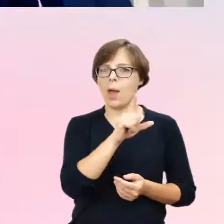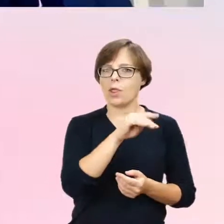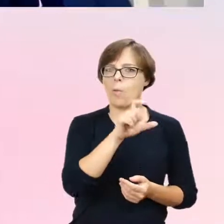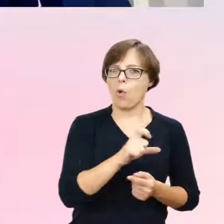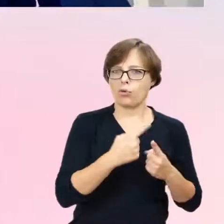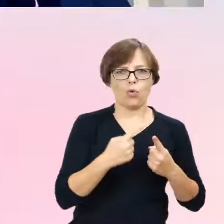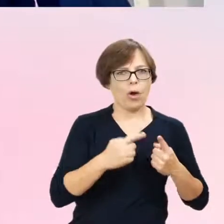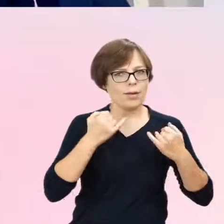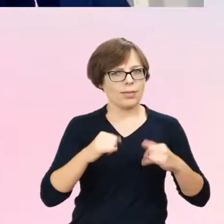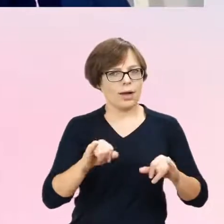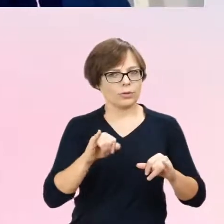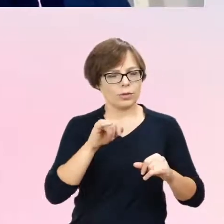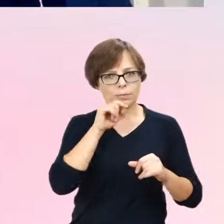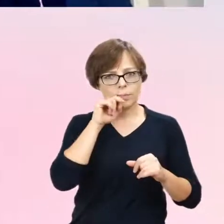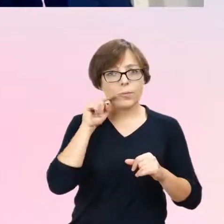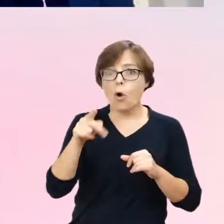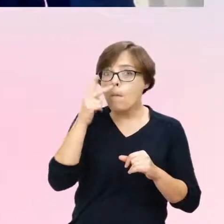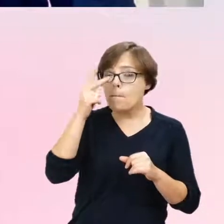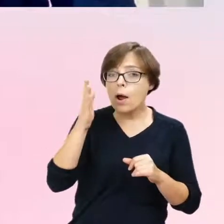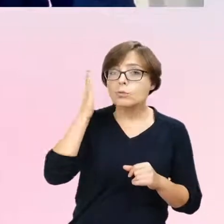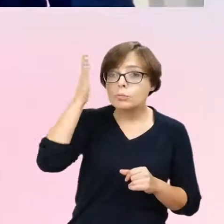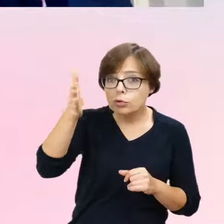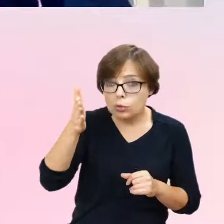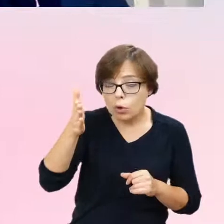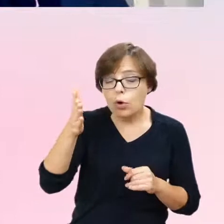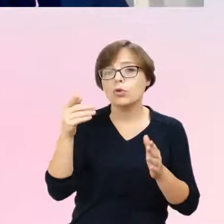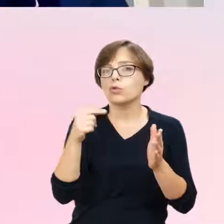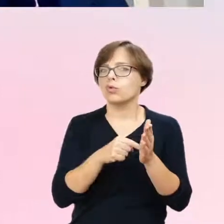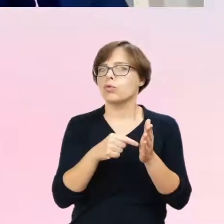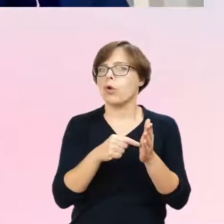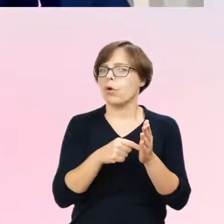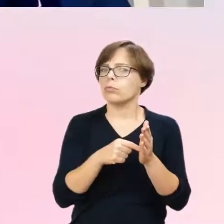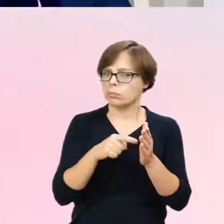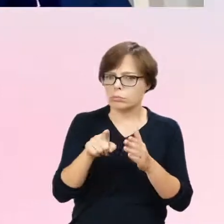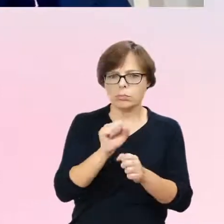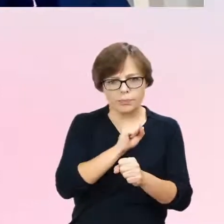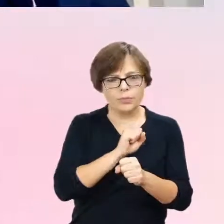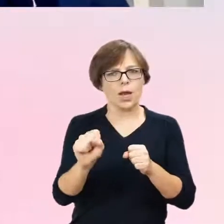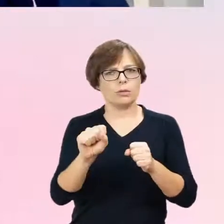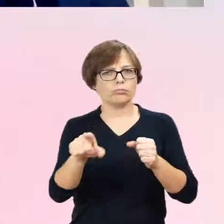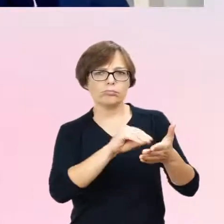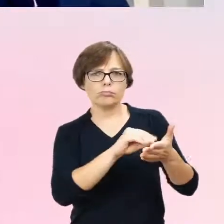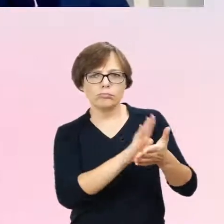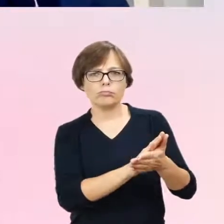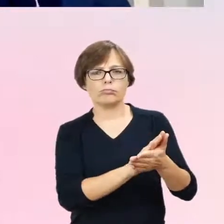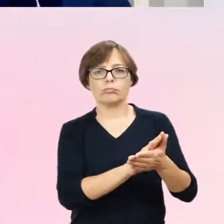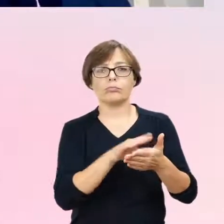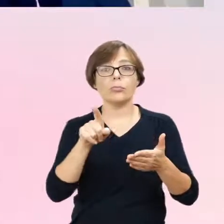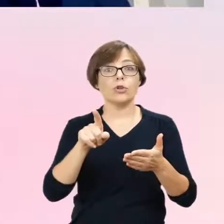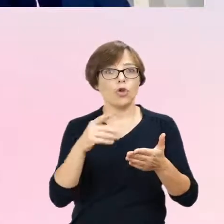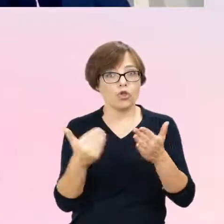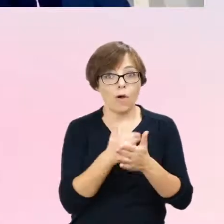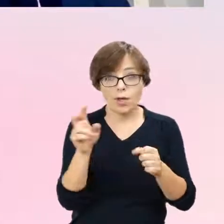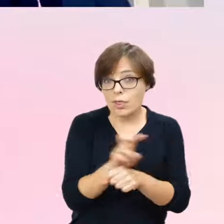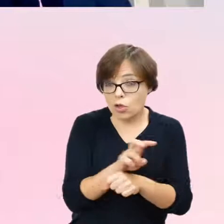wychodzą do przyszłości, to gdzieś tam pojawiają się takie kategorie, że w związku z rozwojem nowej technologii